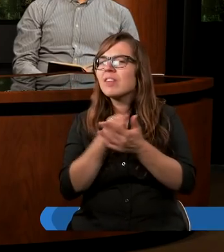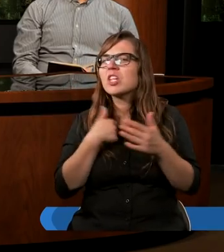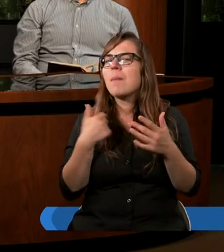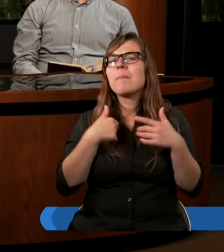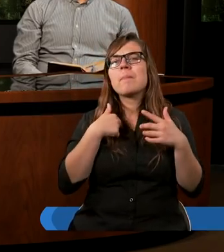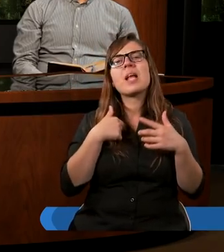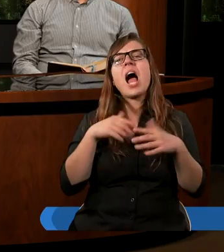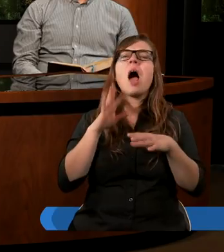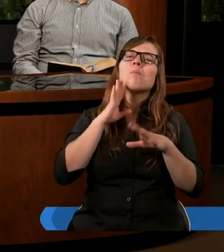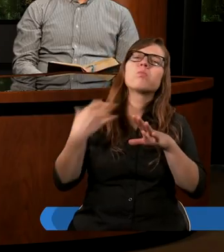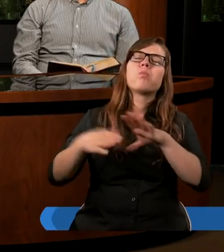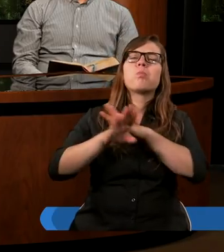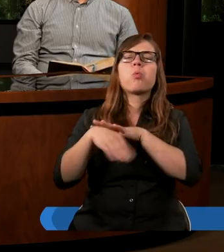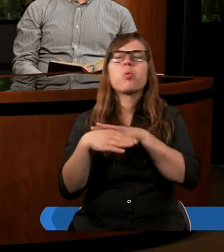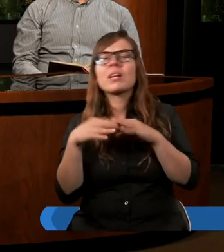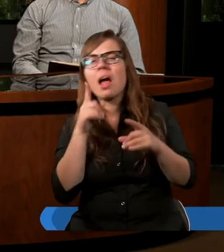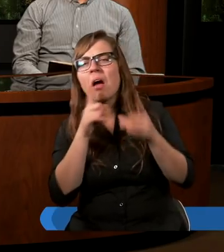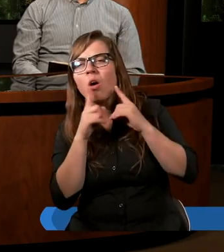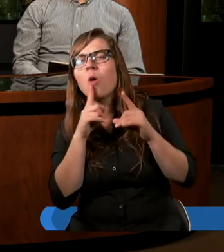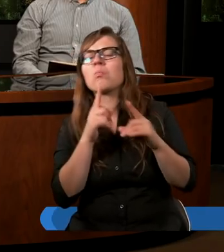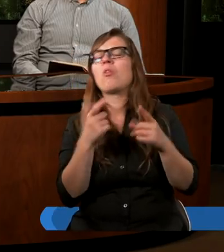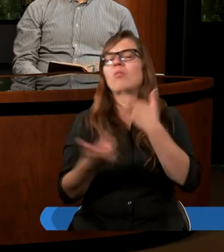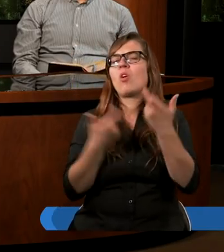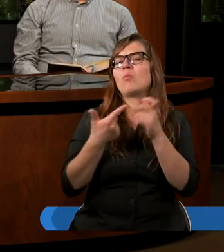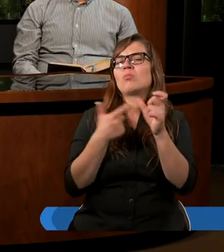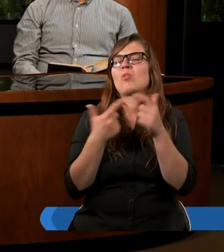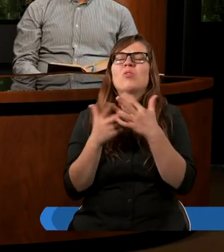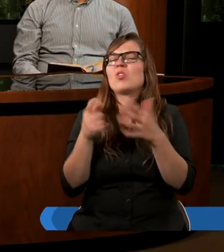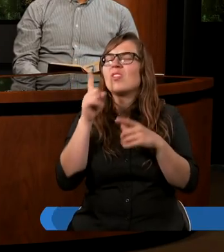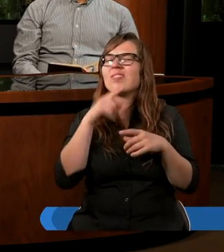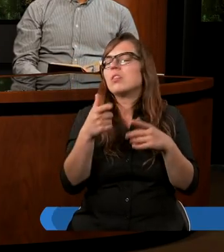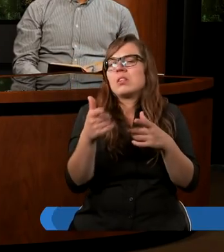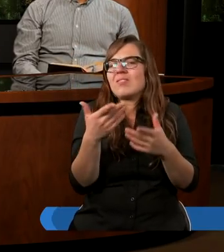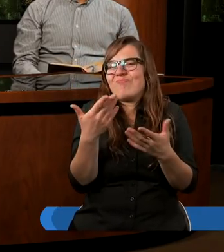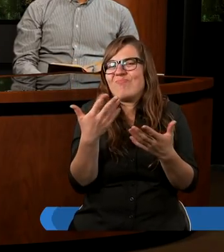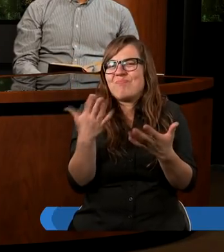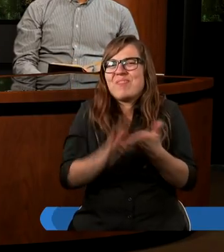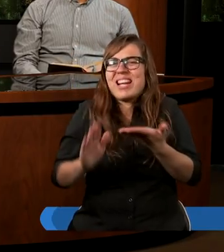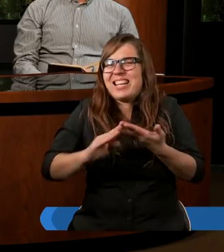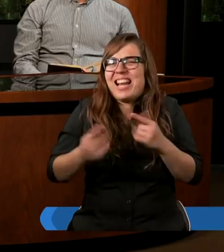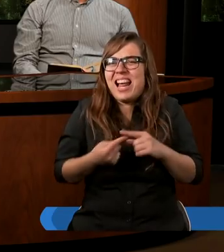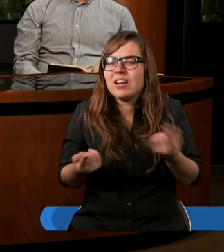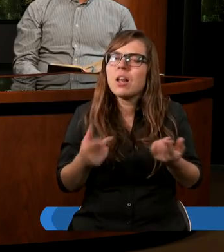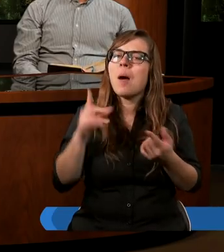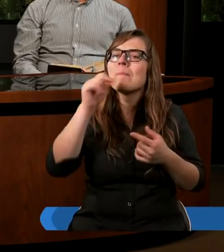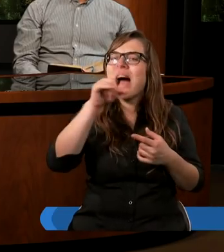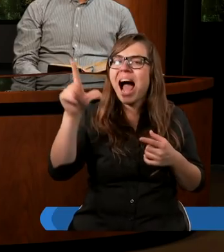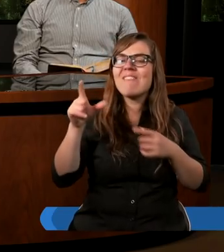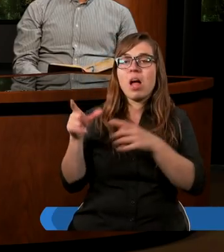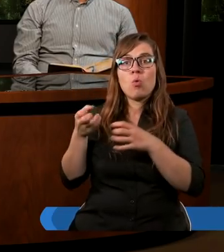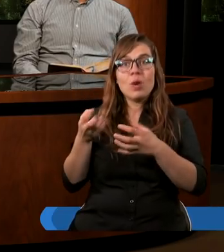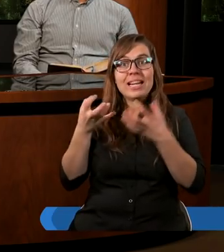wdawać się w puste rozmowy, bo to do niczego nie prowadzi i do tego zachęcał Paweł